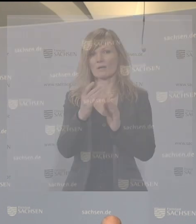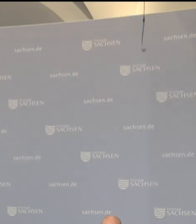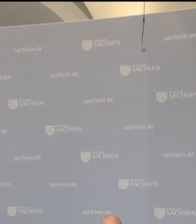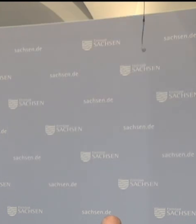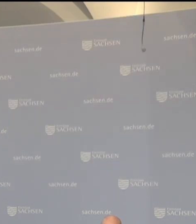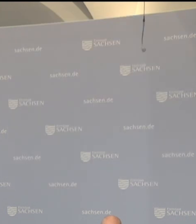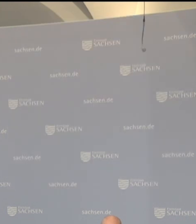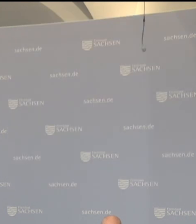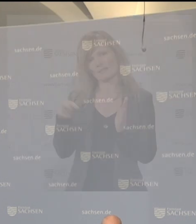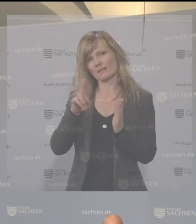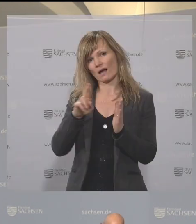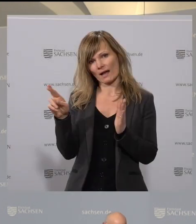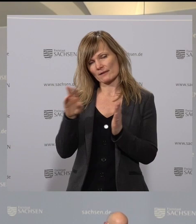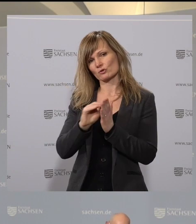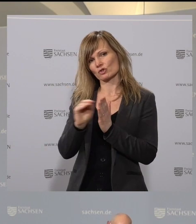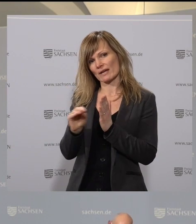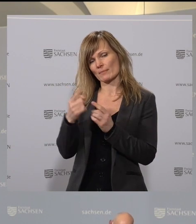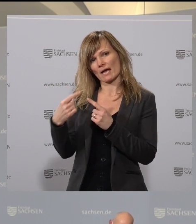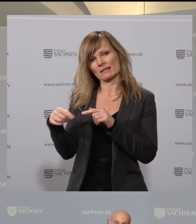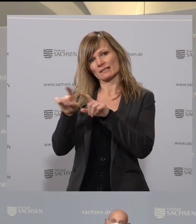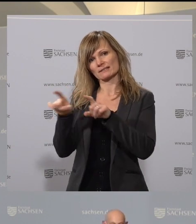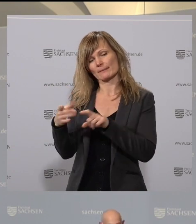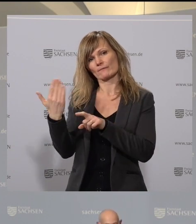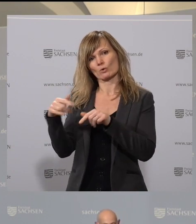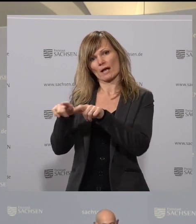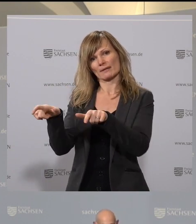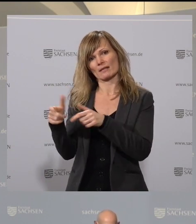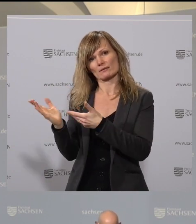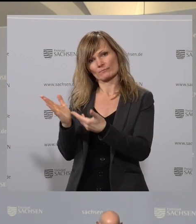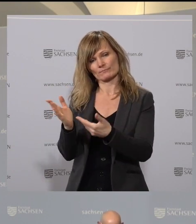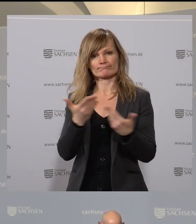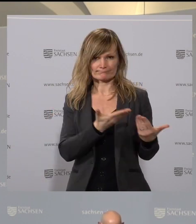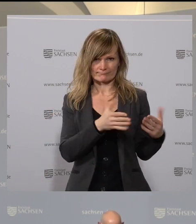Ralf Schreiber noch andere Themen aus dem Kabinett vorstellen. Sie dürfen.